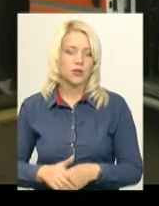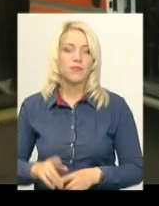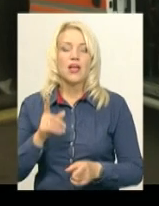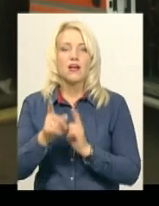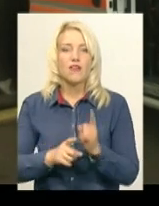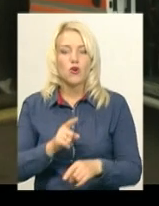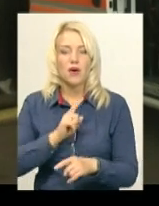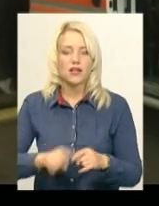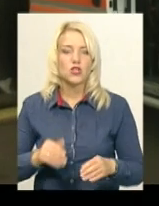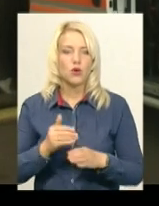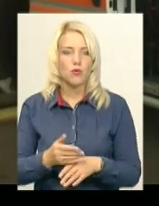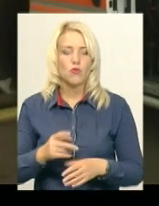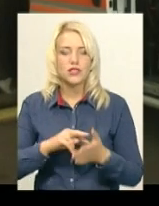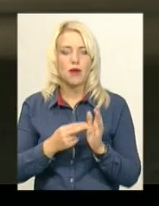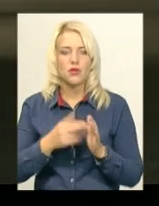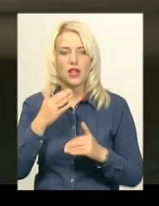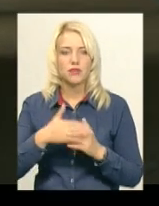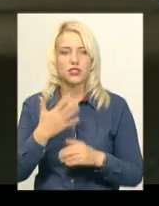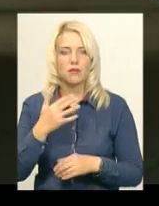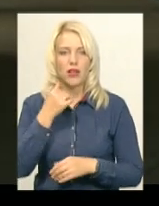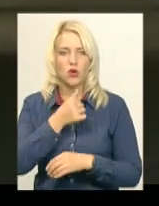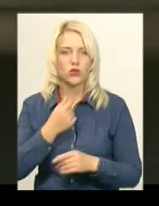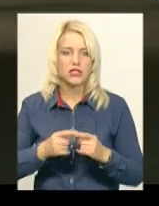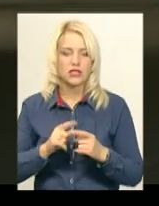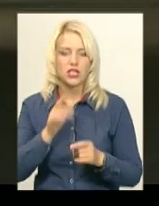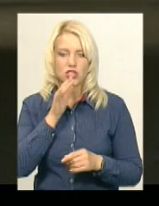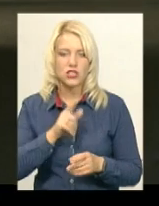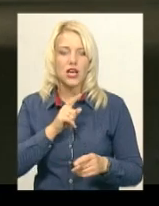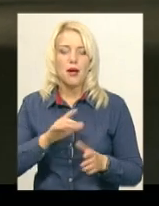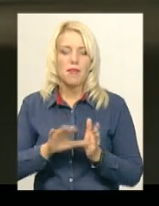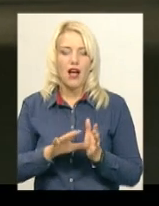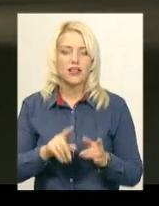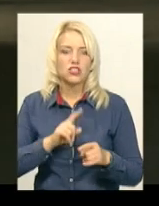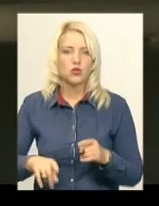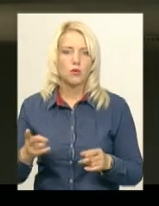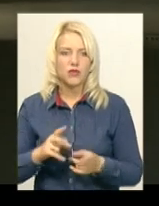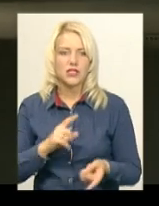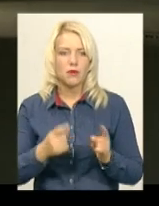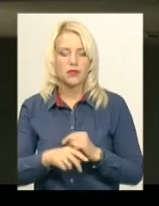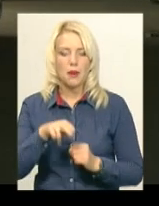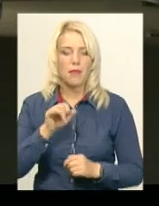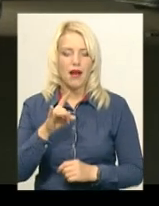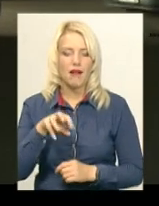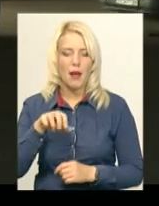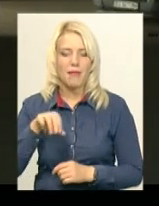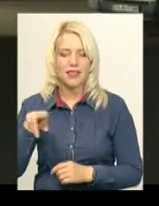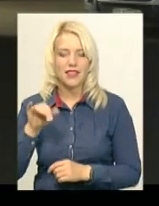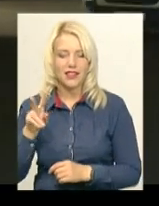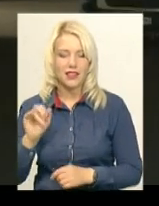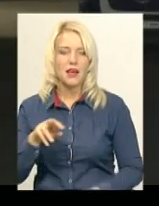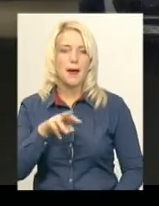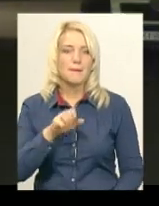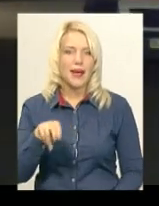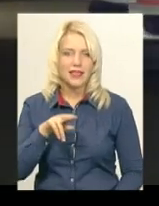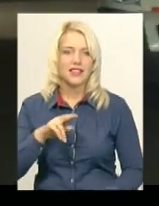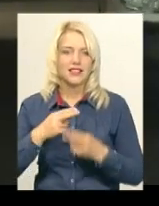екстреної допомоги запланована на найближчі п'ять років. За цей час бригади швидкої мають замінити парамедики і медтехніки. Ірина Аріон, Віктор